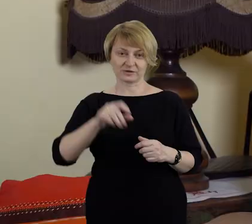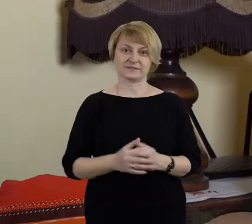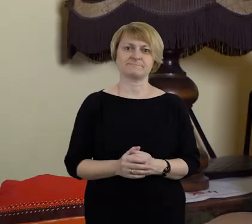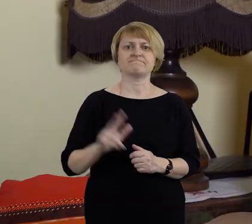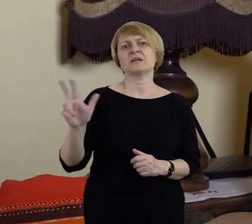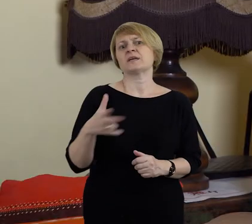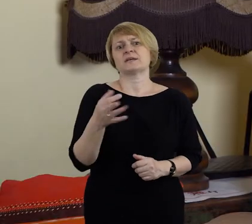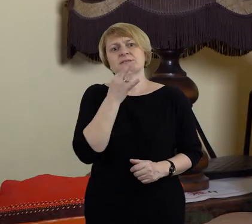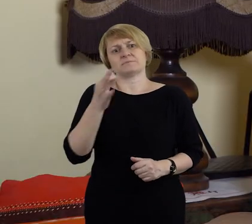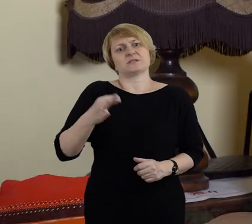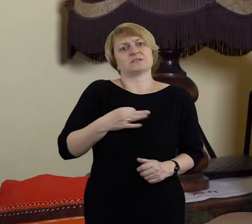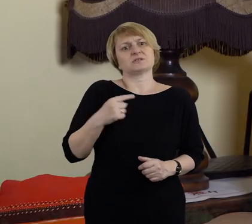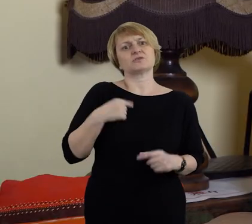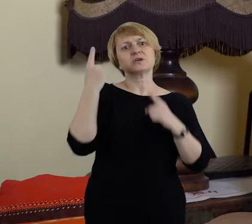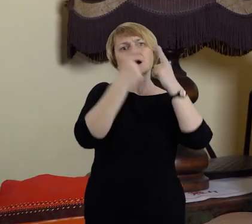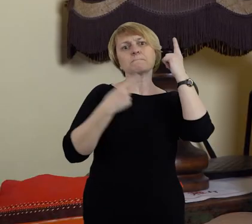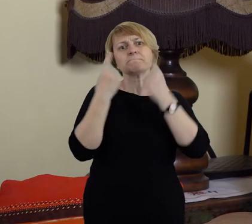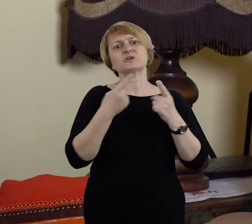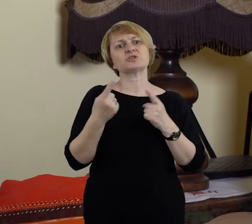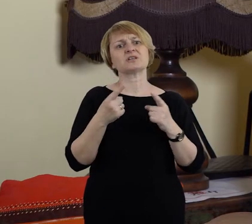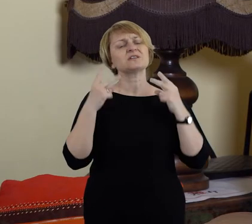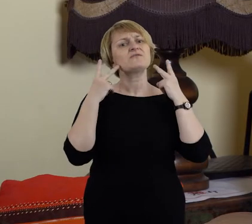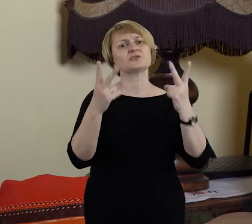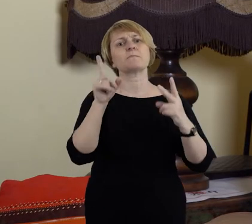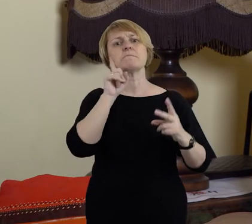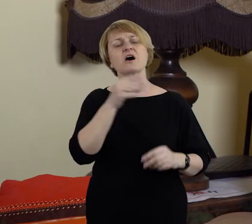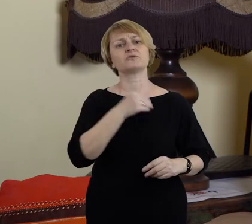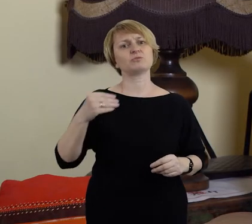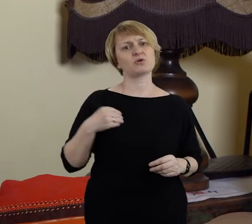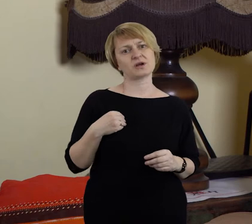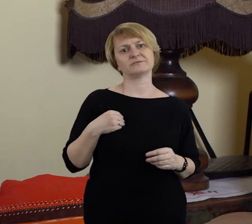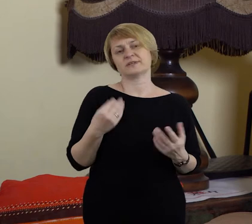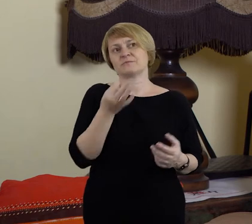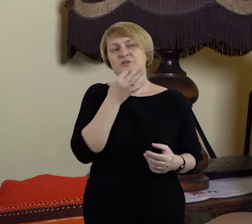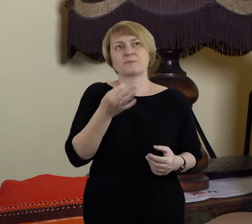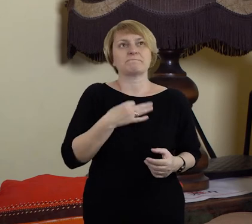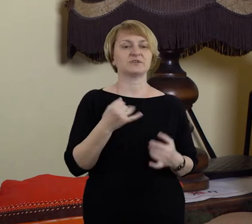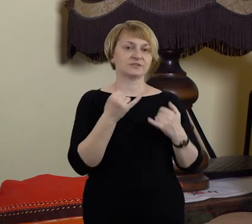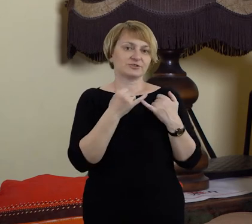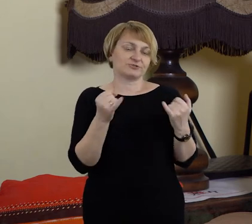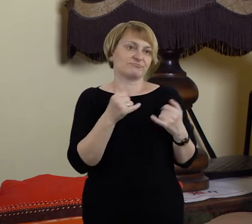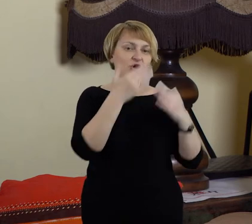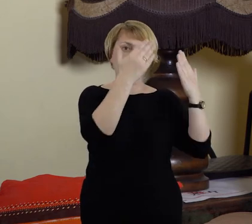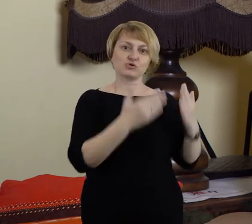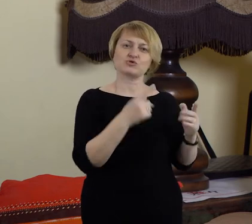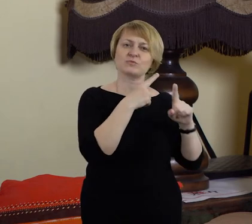w Niemczech. Kiedyś mnie pytano, co uważam za najważniejsze spraw Polaków. Powiedziałam, że to tak jakby się zapytać